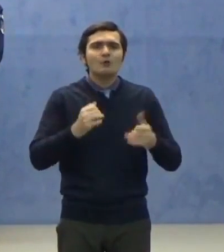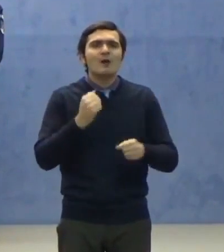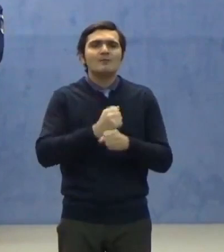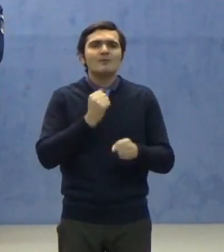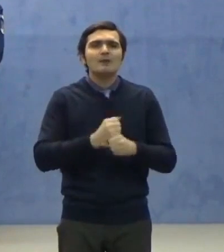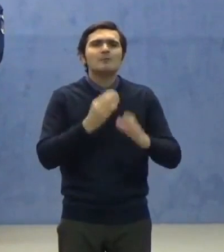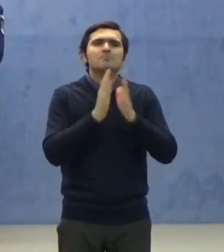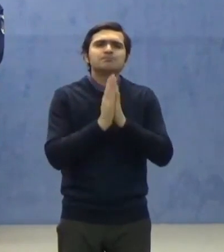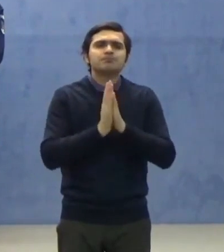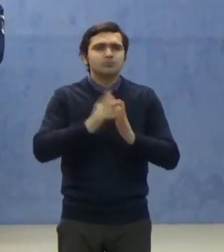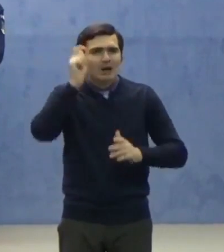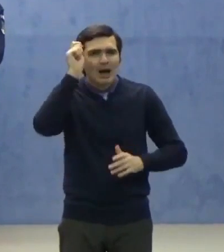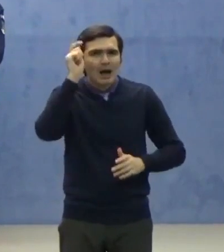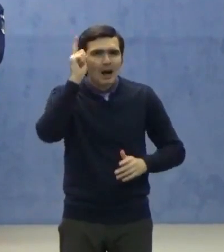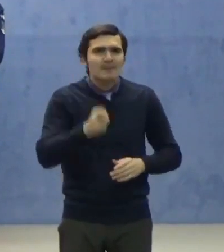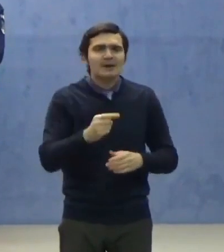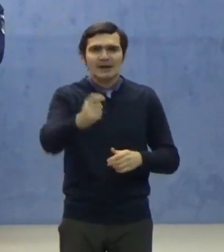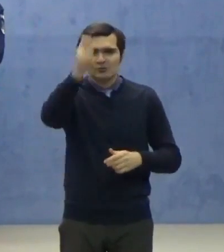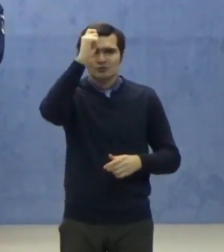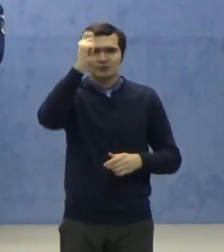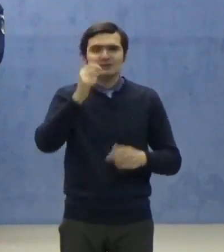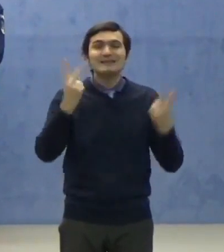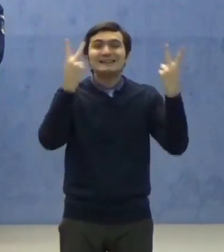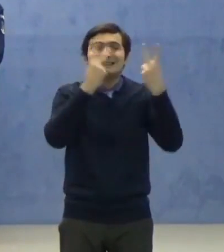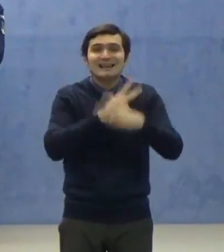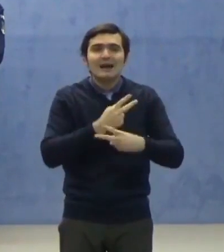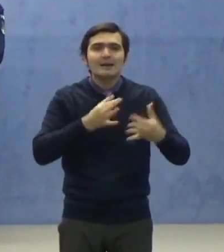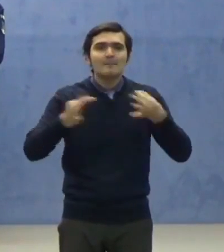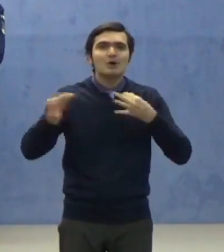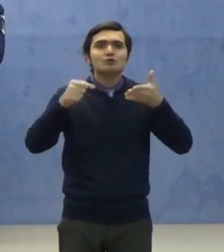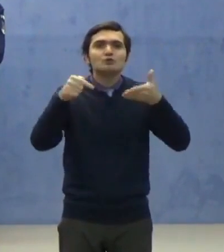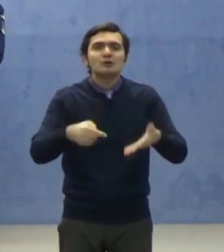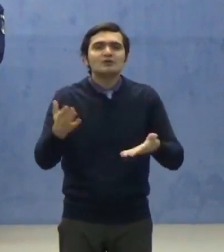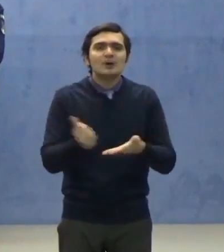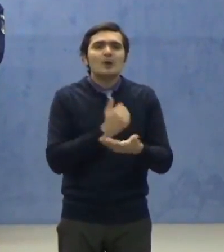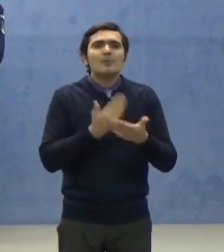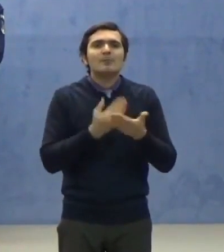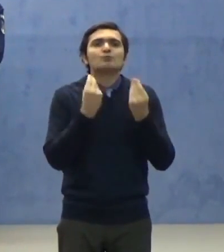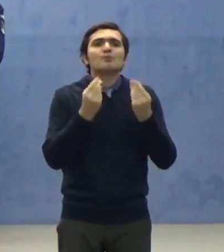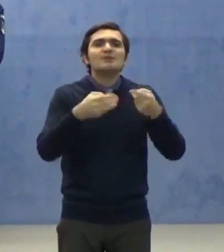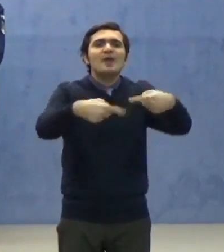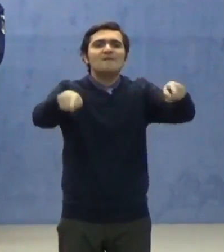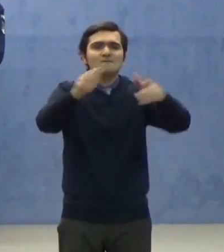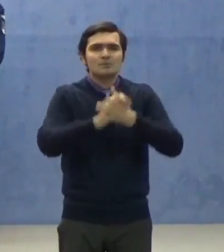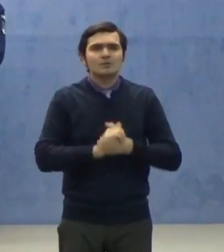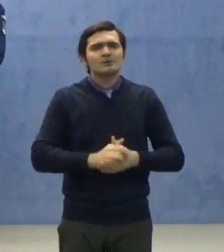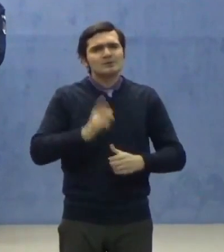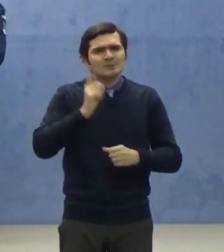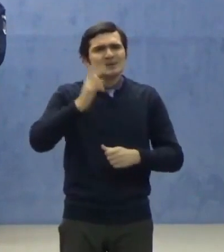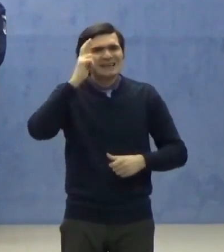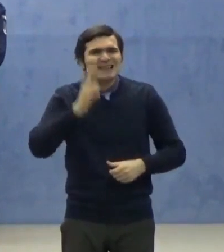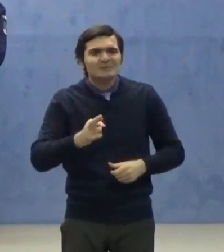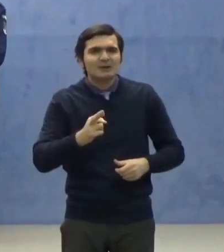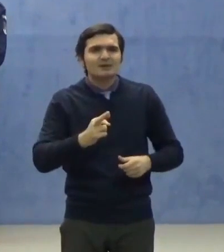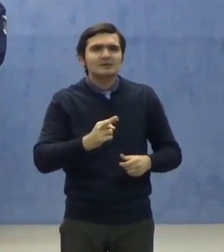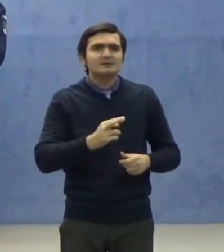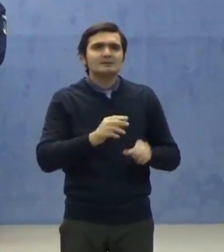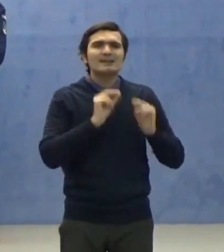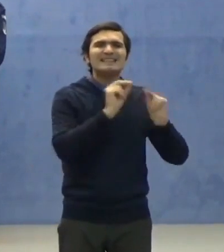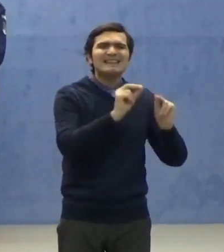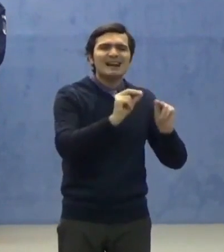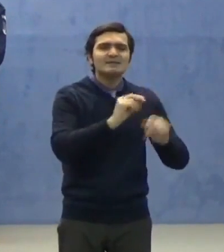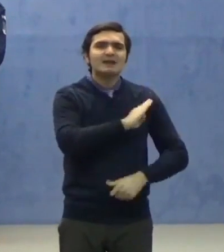înțeleagă faptul că aceste măsuri sunt luate pentru binele lor, să respecte indicațiile autorităților de aplicare a legii